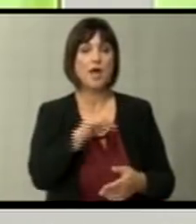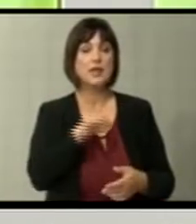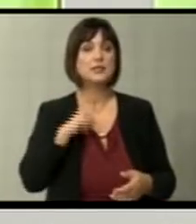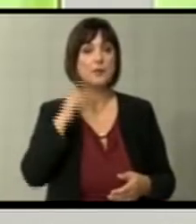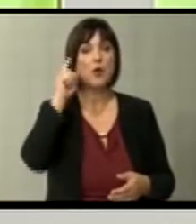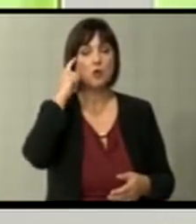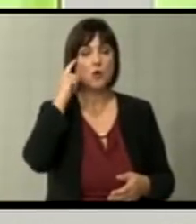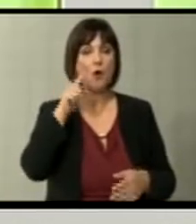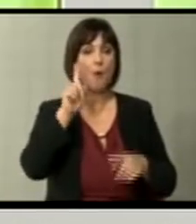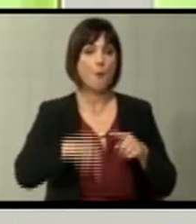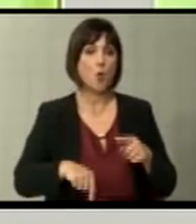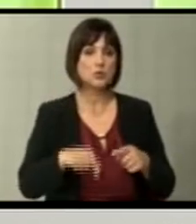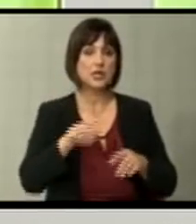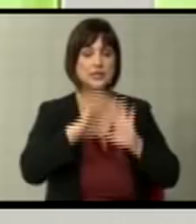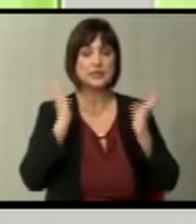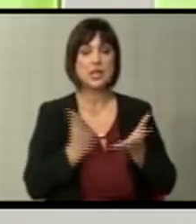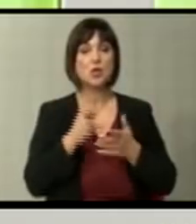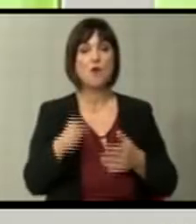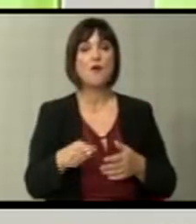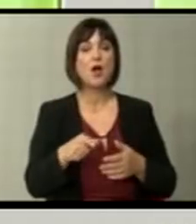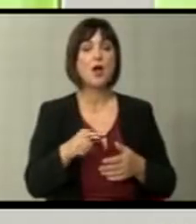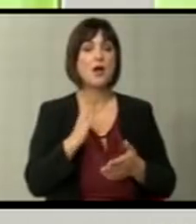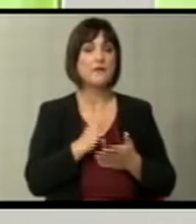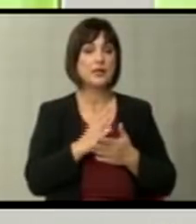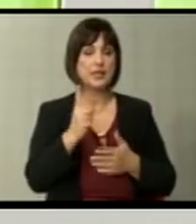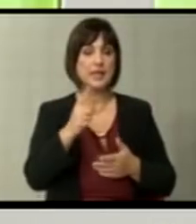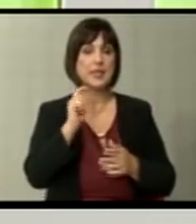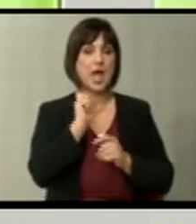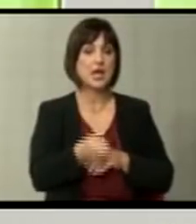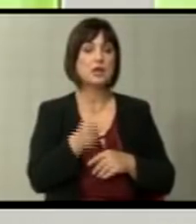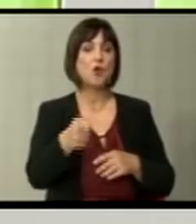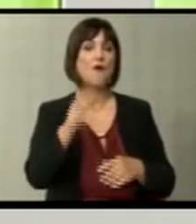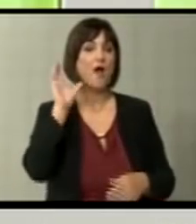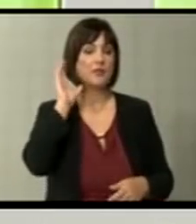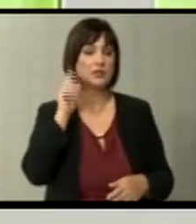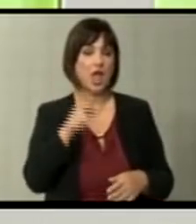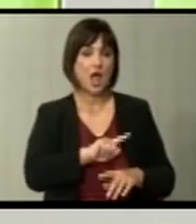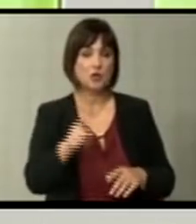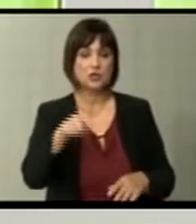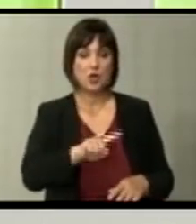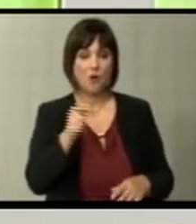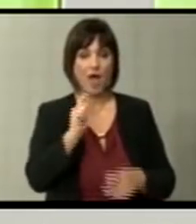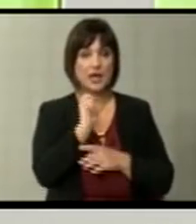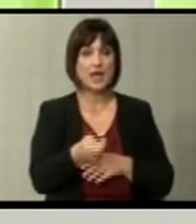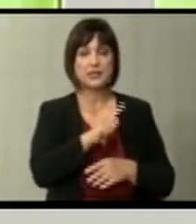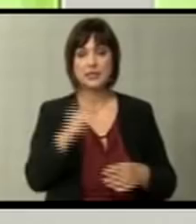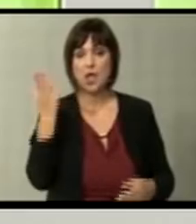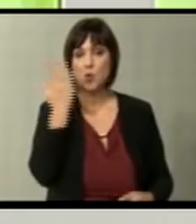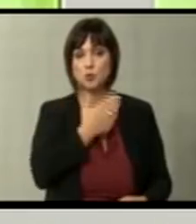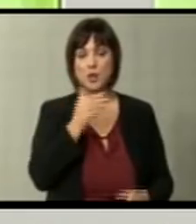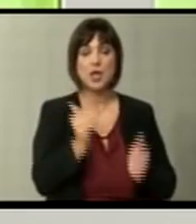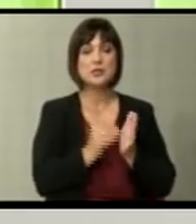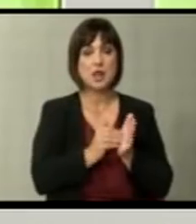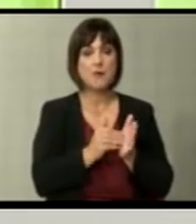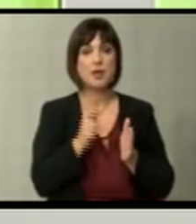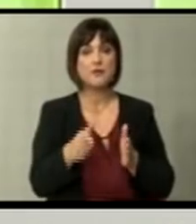логично после сето тоа и ставањето се на една карта од оваа влада и ако таа карта не успе дефинитивно, значи треба да